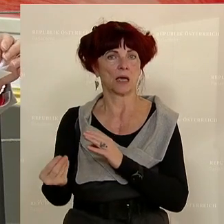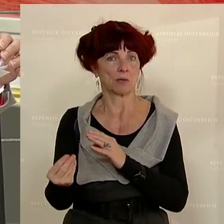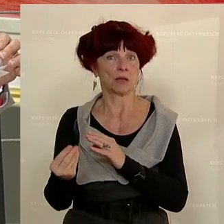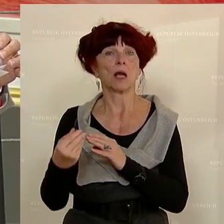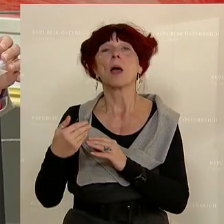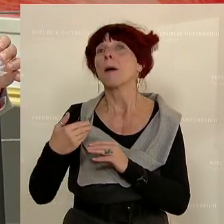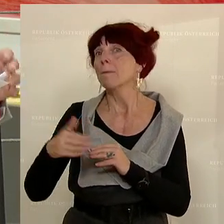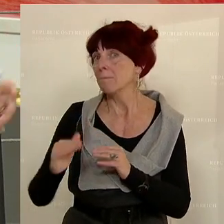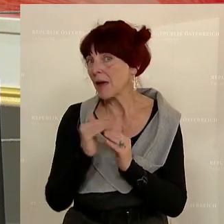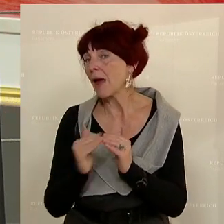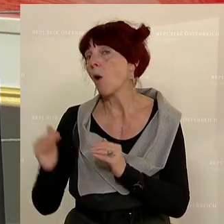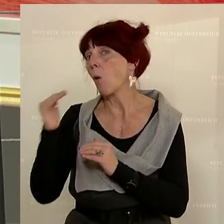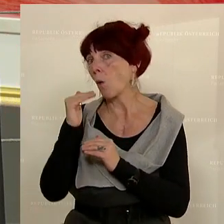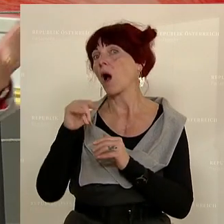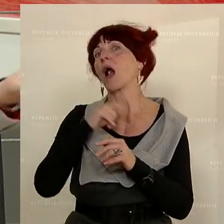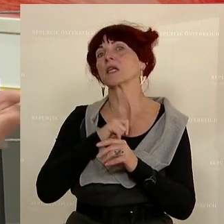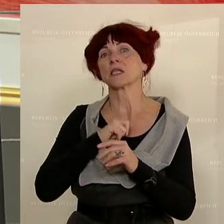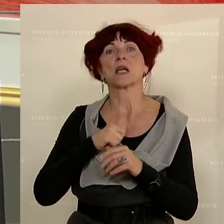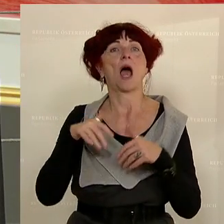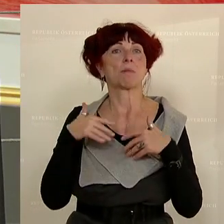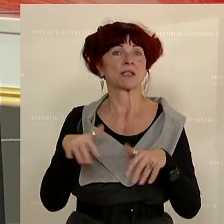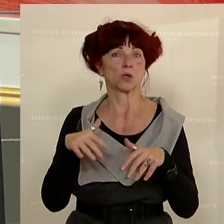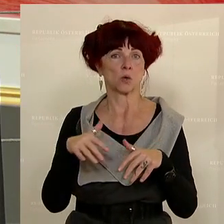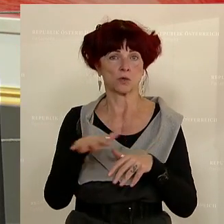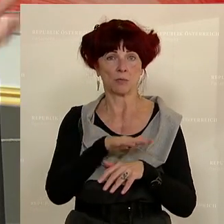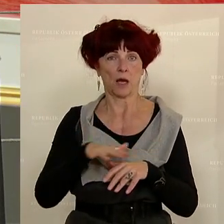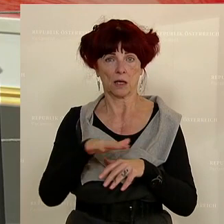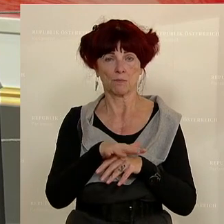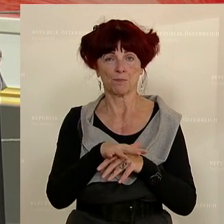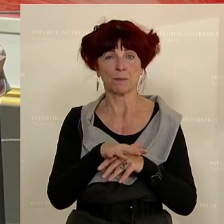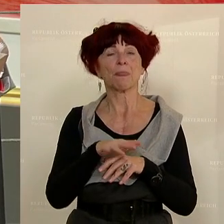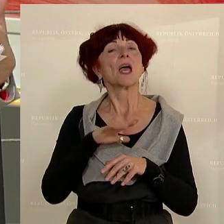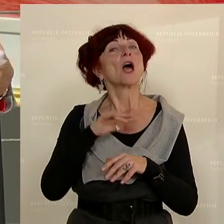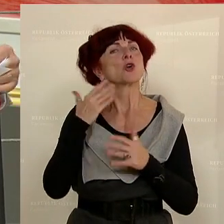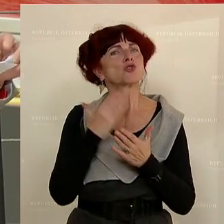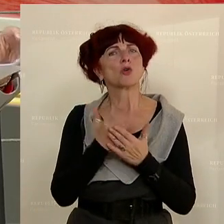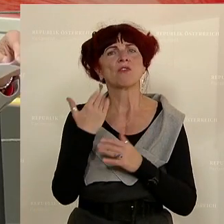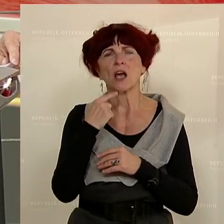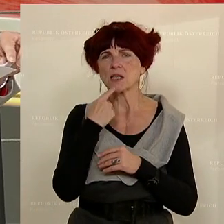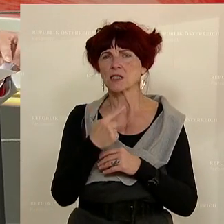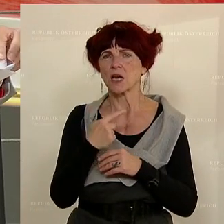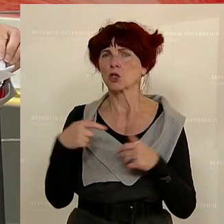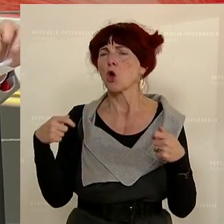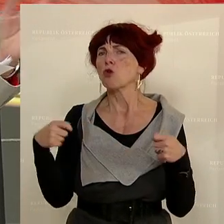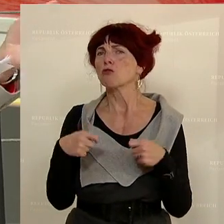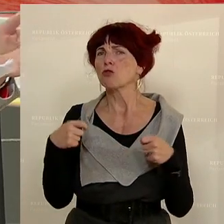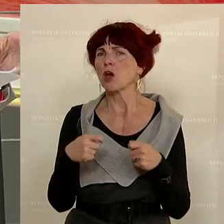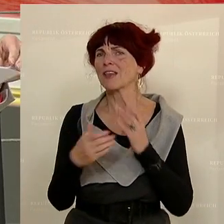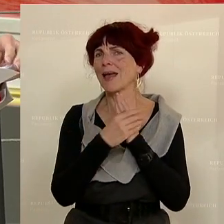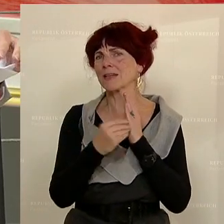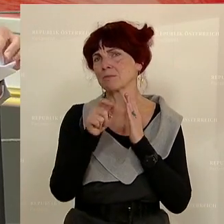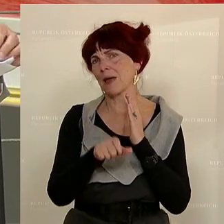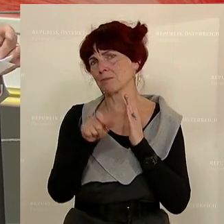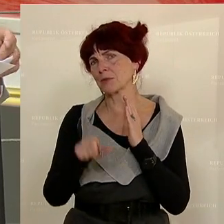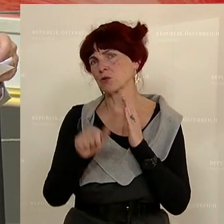im Fall der Arbeitslosigkeit. Was schon angesprochen wurde, waren, dass die Förderexperten des AMS und Expertinnen